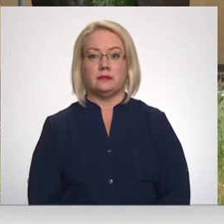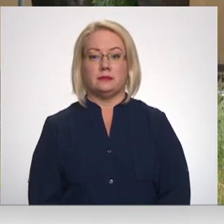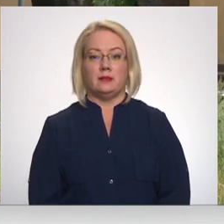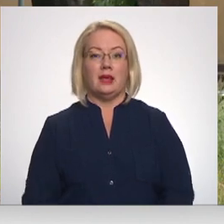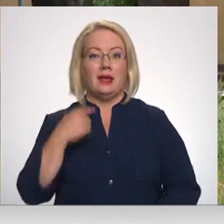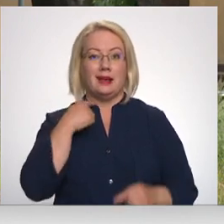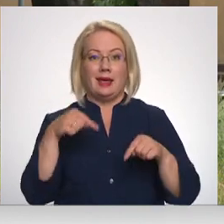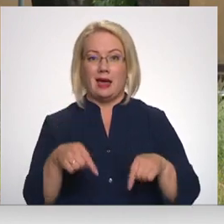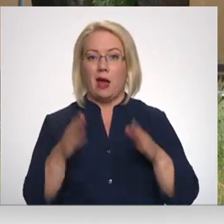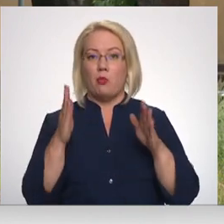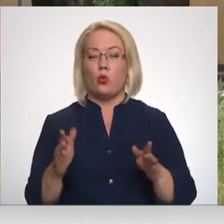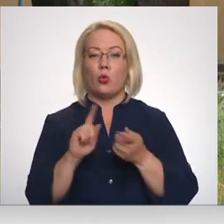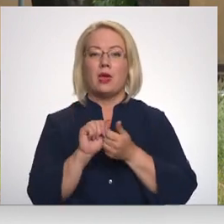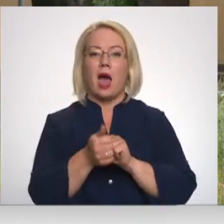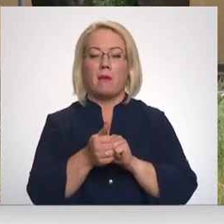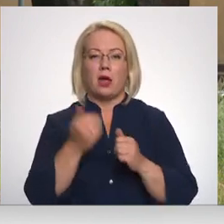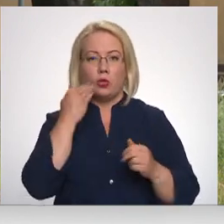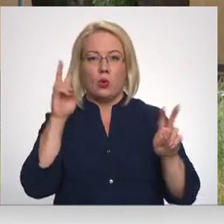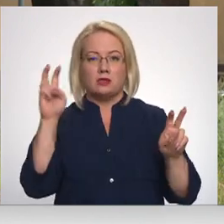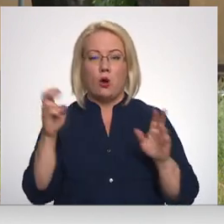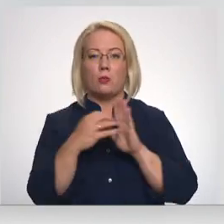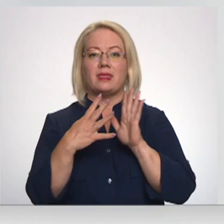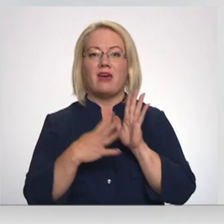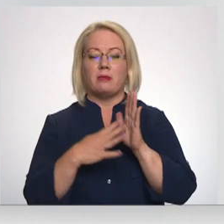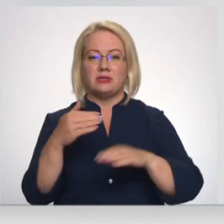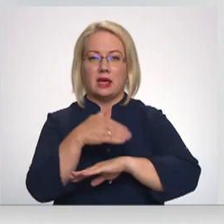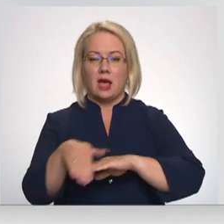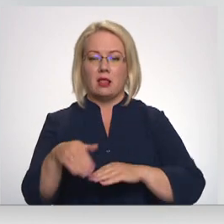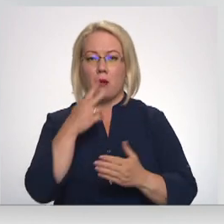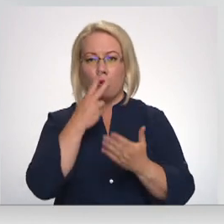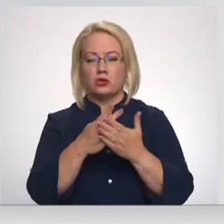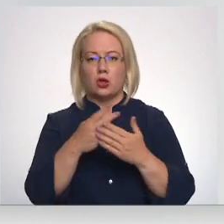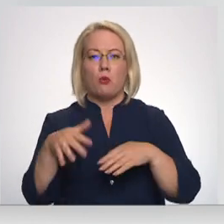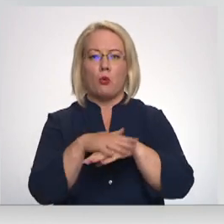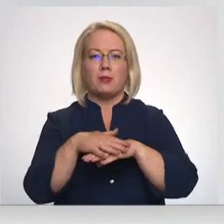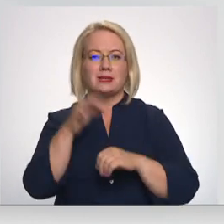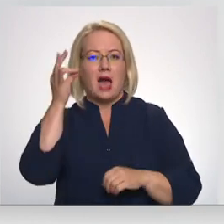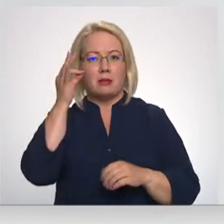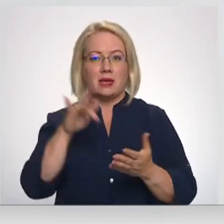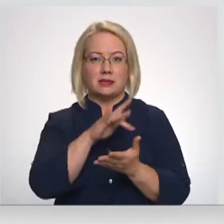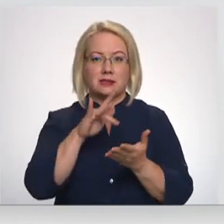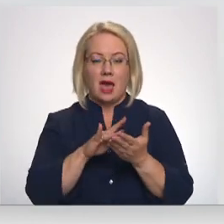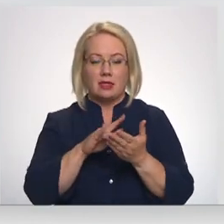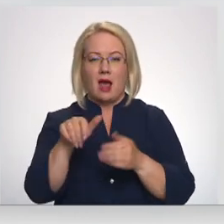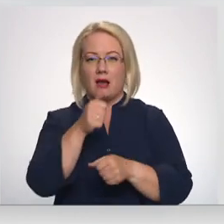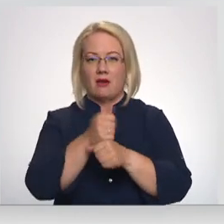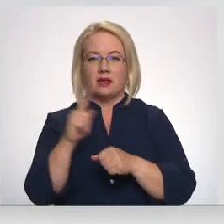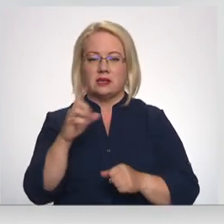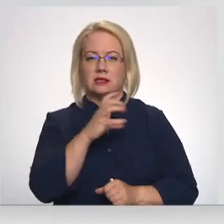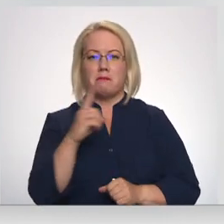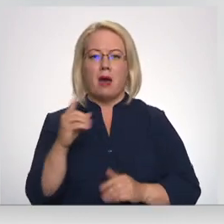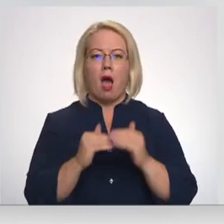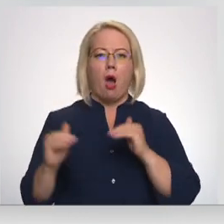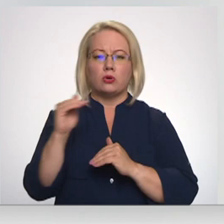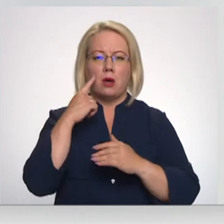Rīgā būtu jāmaina nosaukumi 19 ielām, uzskata Pumuliskās atmiņas centrā. Saraksta aužgalā ir PSRS augstākās